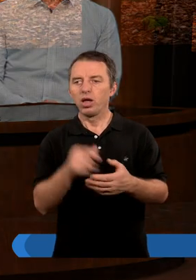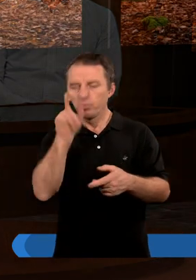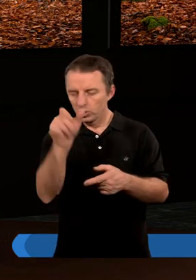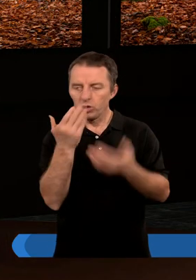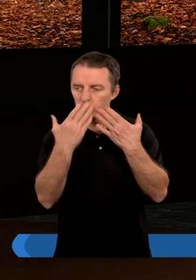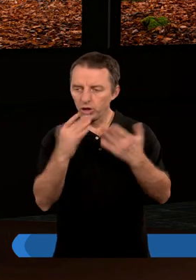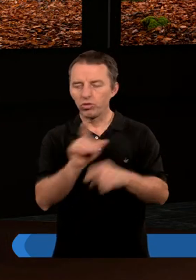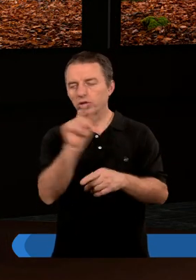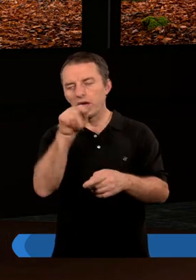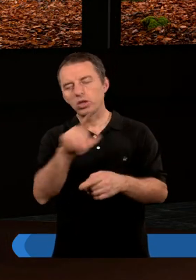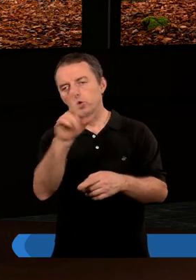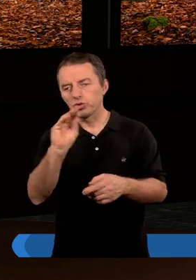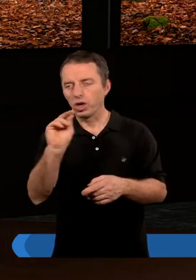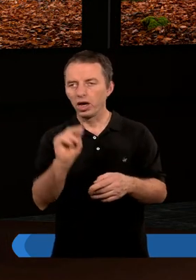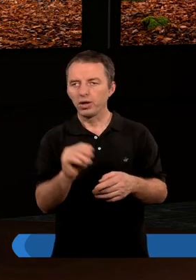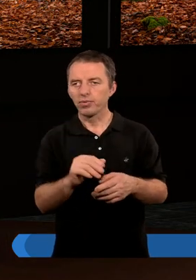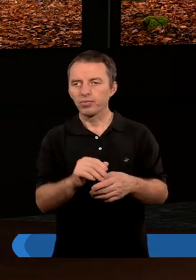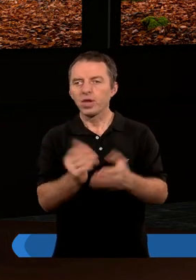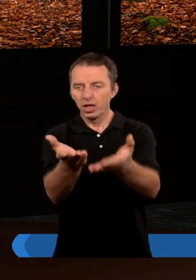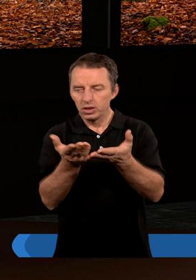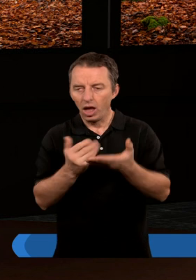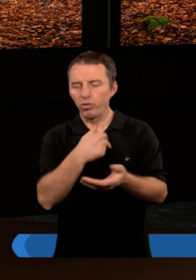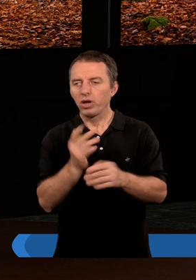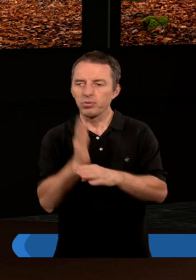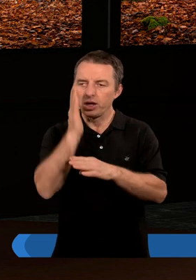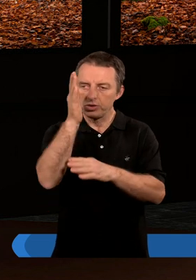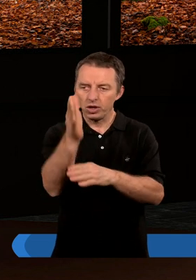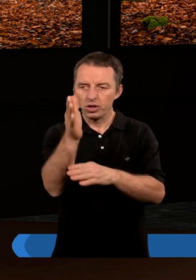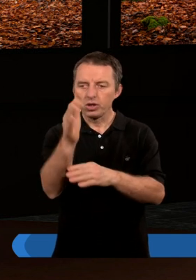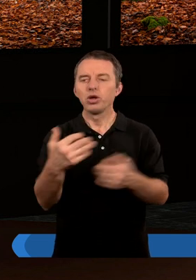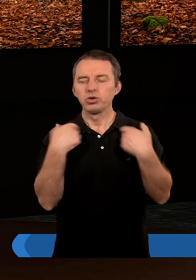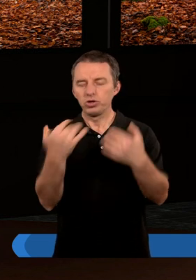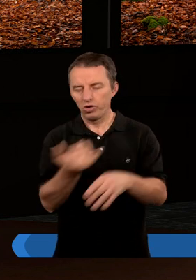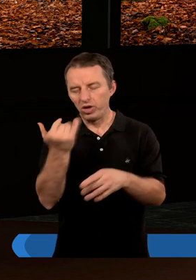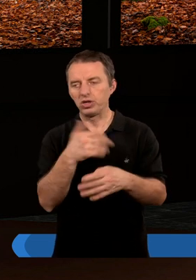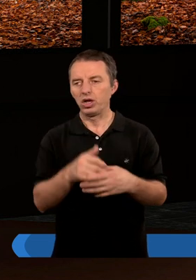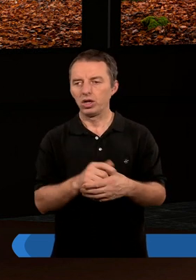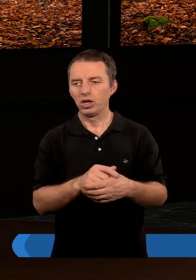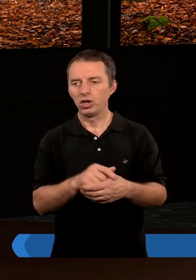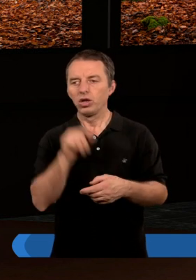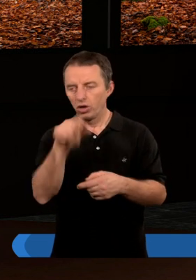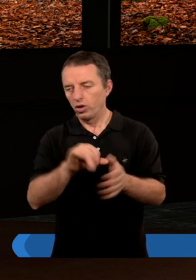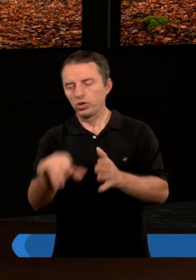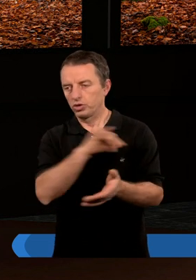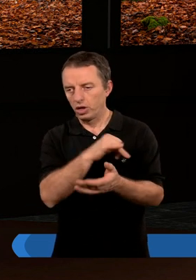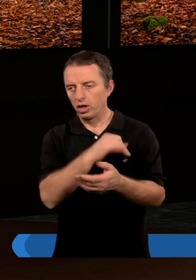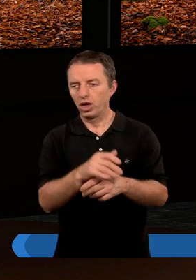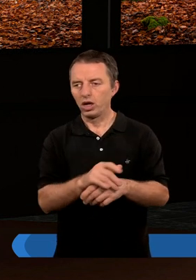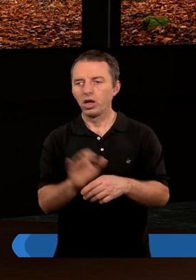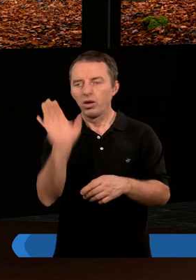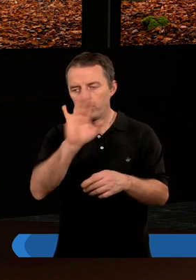bardzo Tobie dziękujemy za to, że Ty dałeś nam nadzieję na życie wieczne w ofierze, jaką